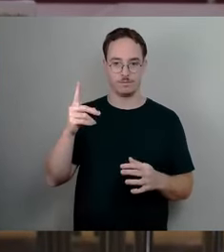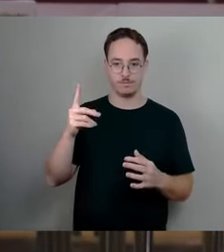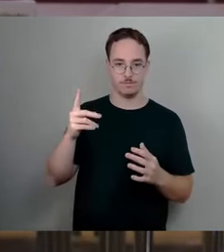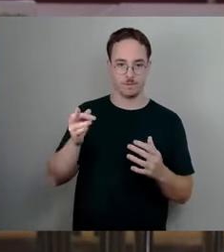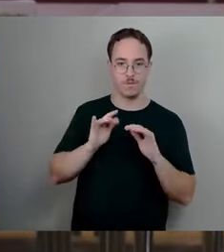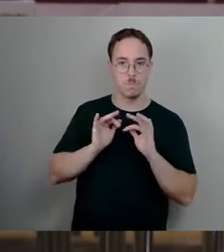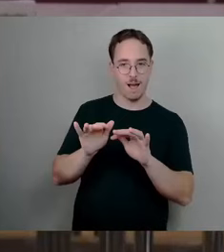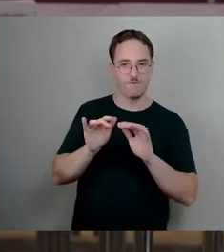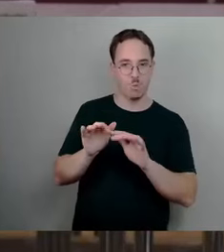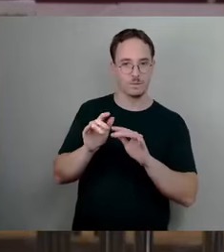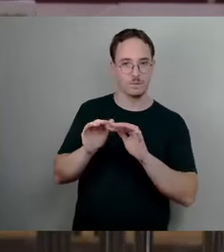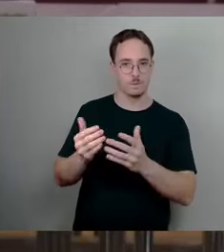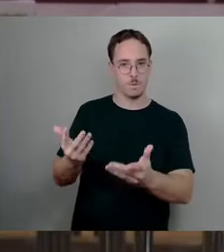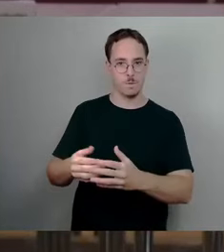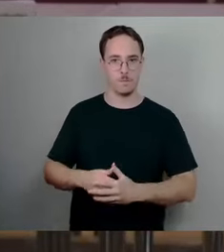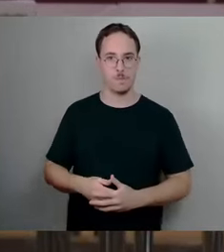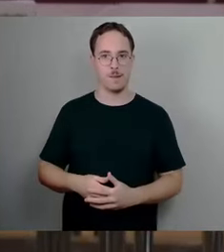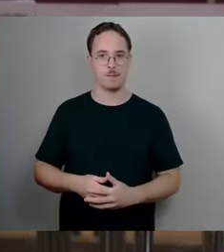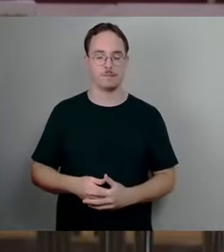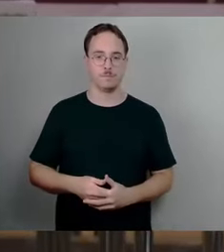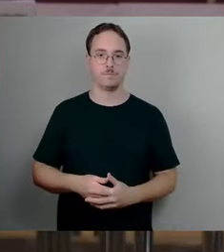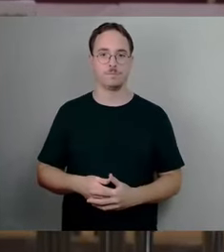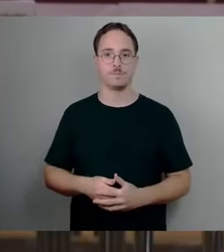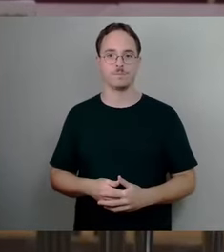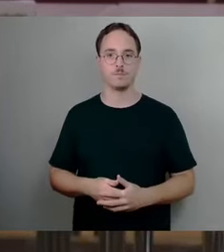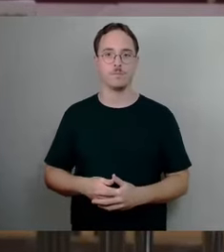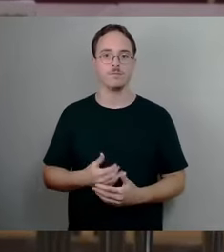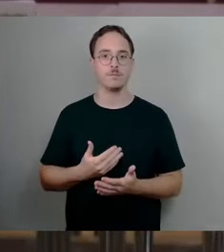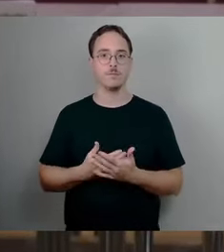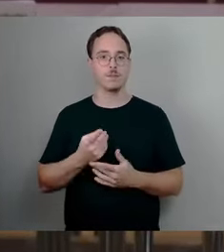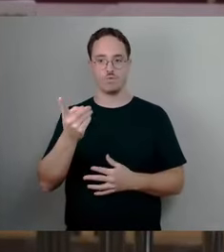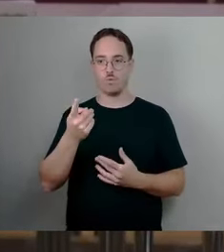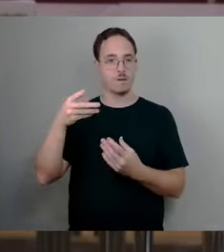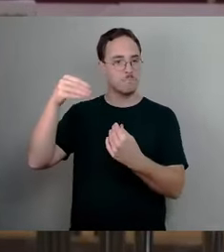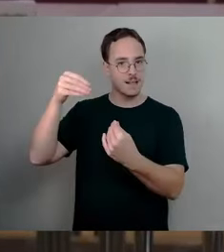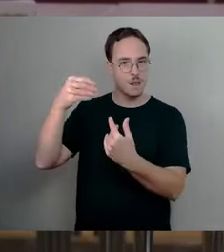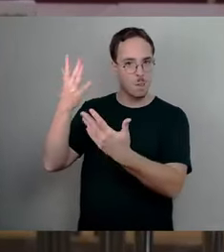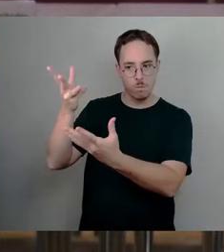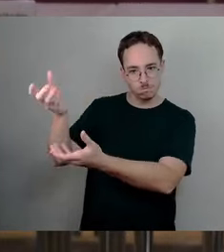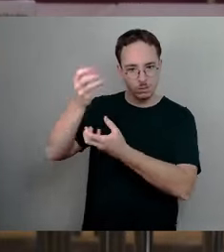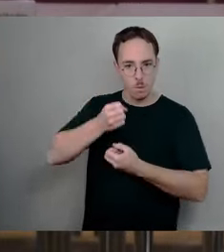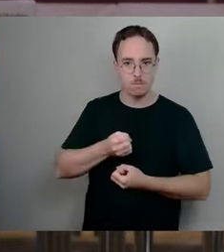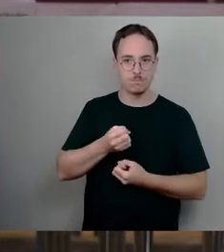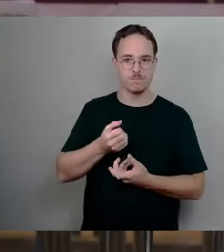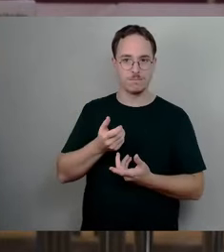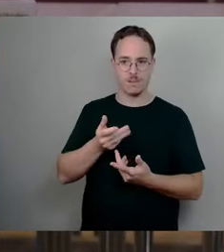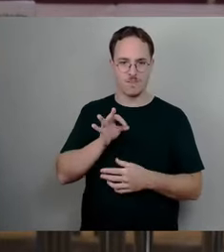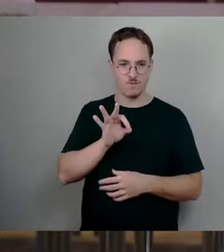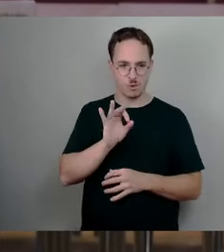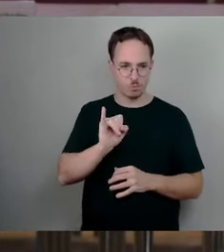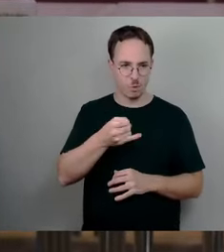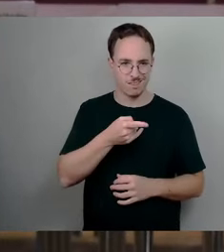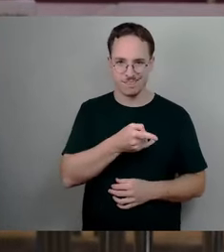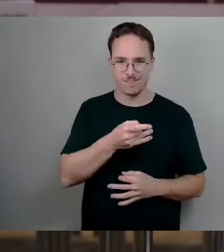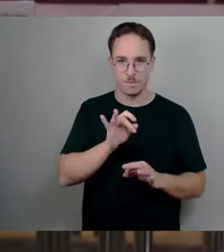dass der Zweck eben hier auch nicht die Mittel wirklich heiligt. Die Reihenfolge wäre natürlich gewesen,